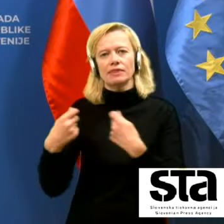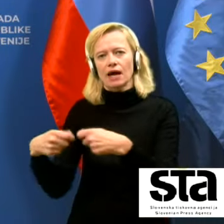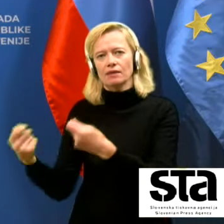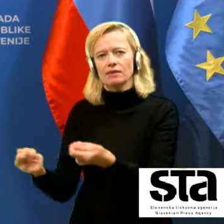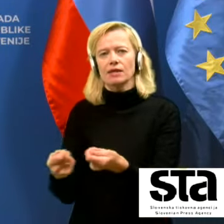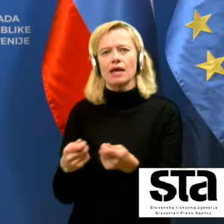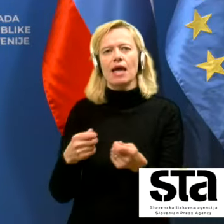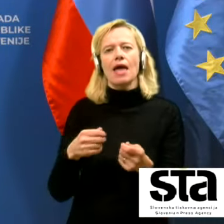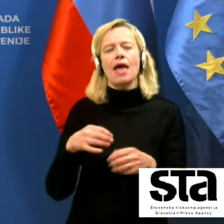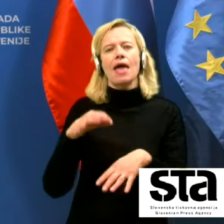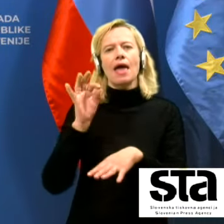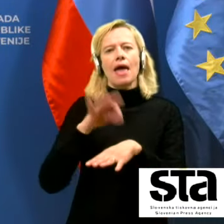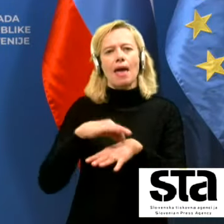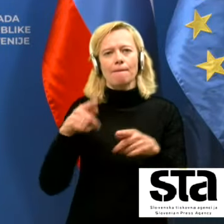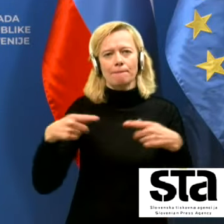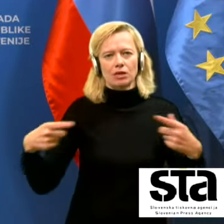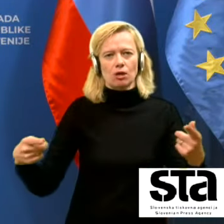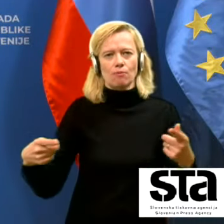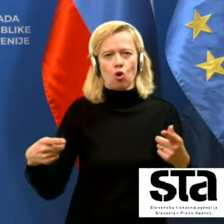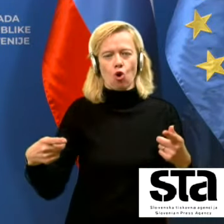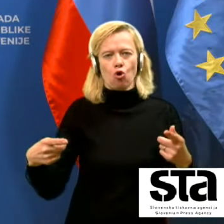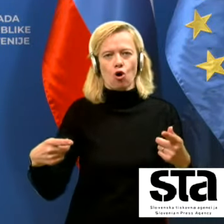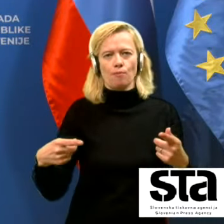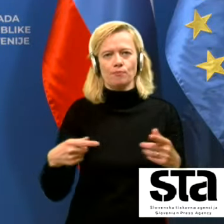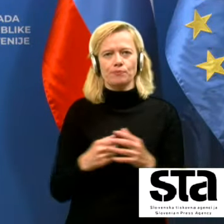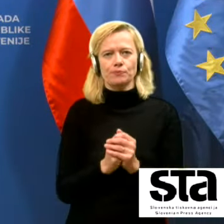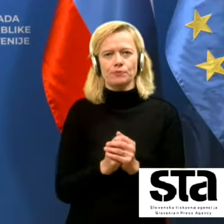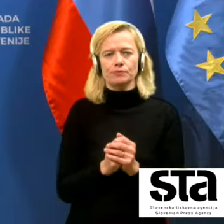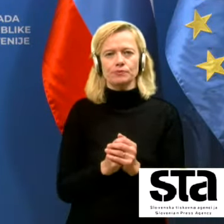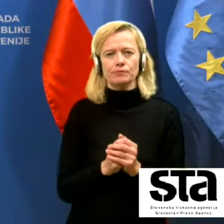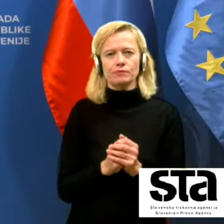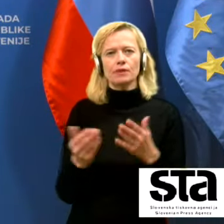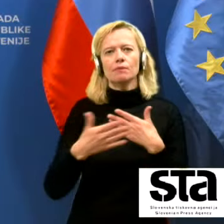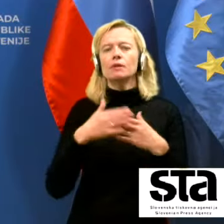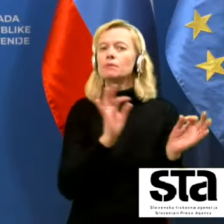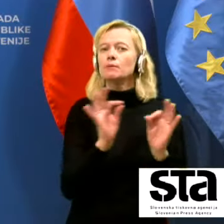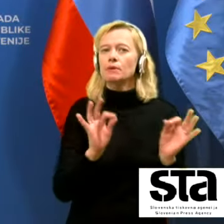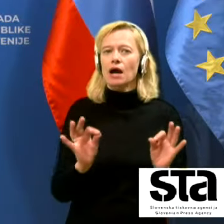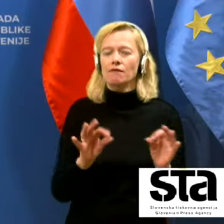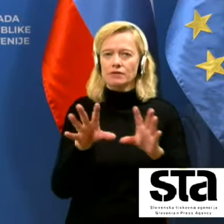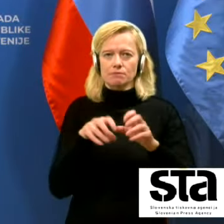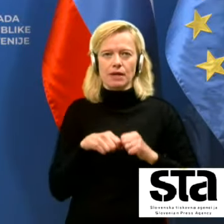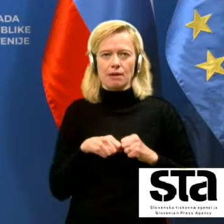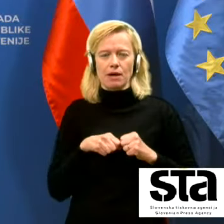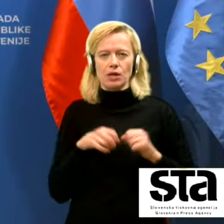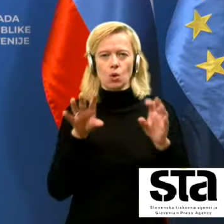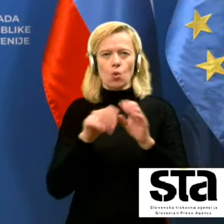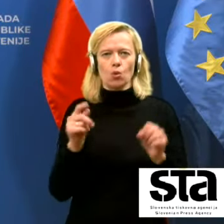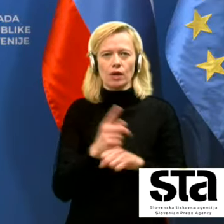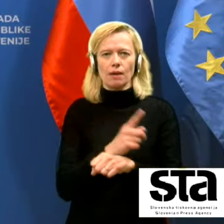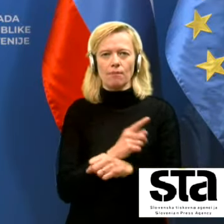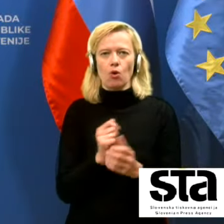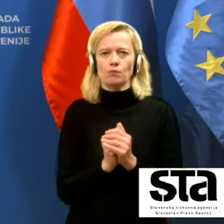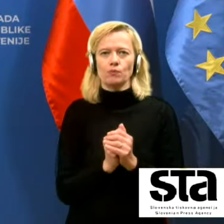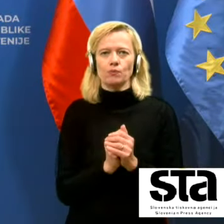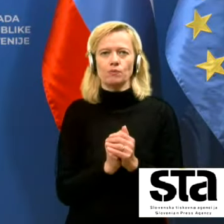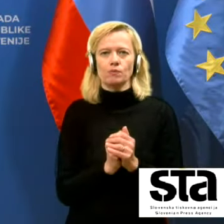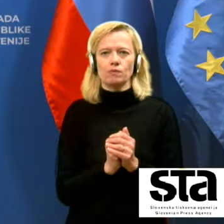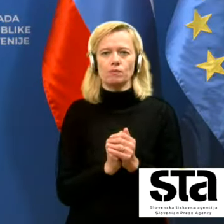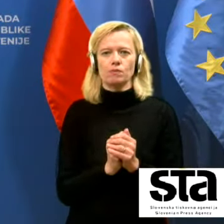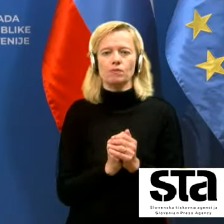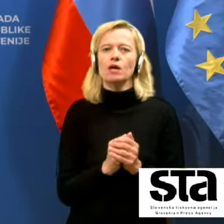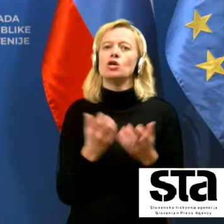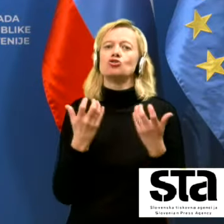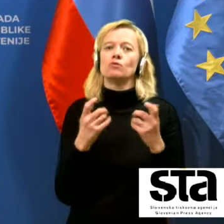epidemiologom pri pripravi in sprejemanju ukrepov in na drugi strani sveda bi želel